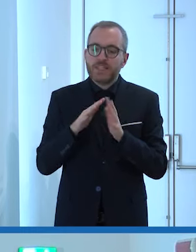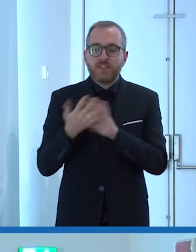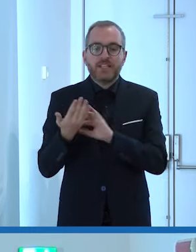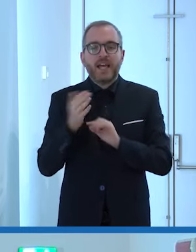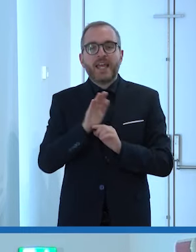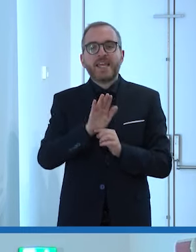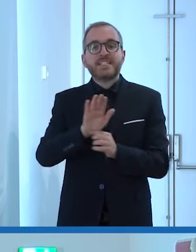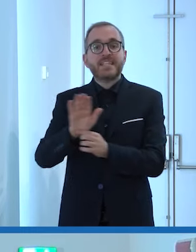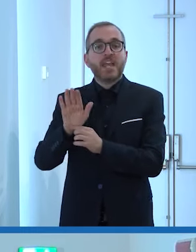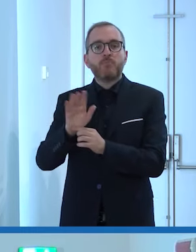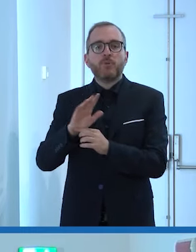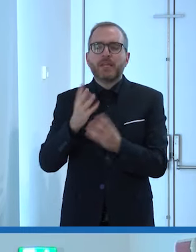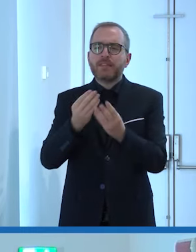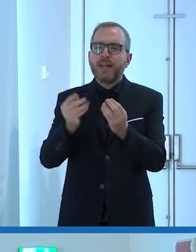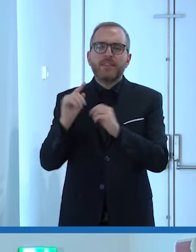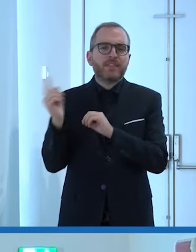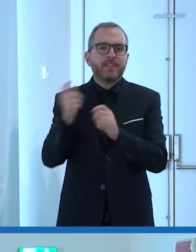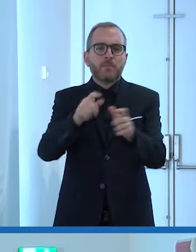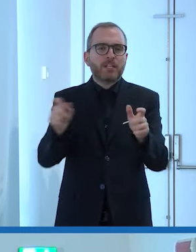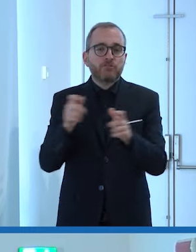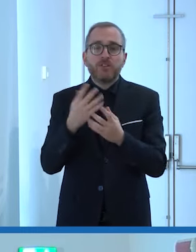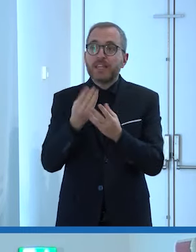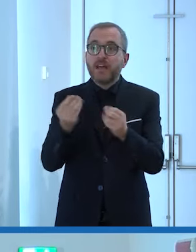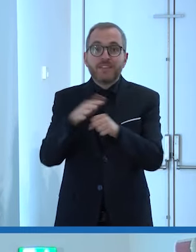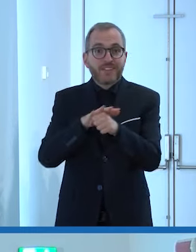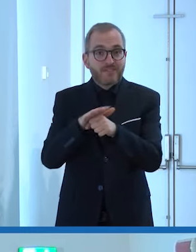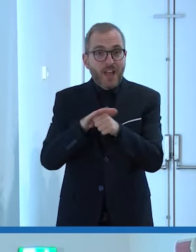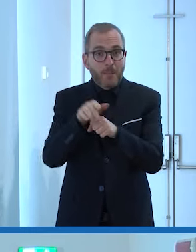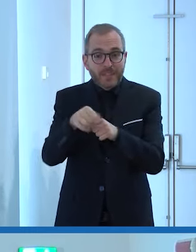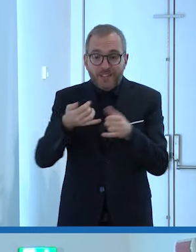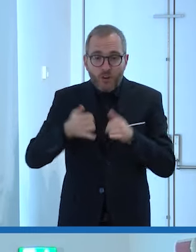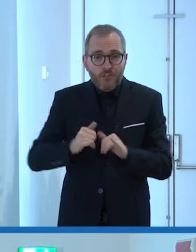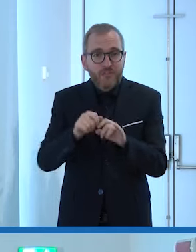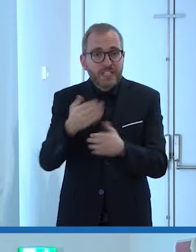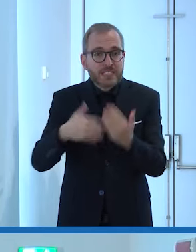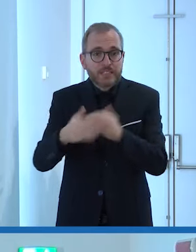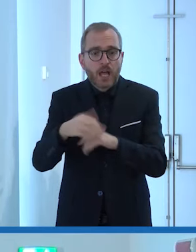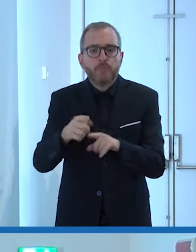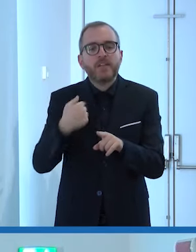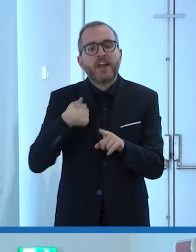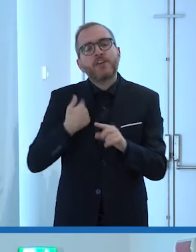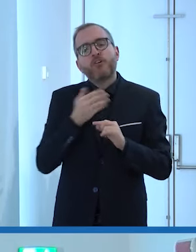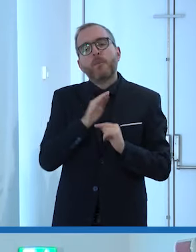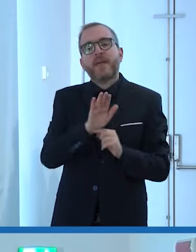per tante persone per tante famiglie con figli con disabilità un piccolo aneddoto che